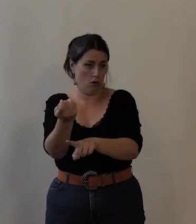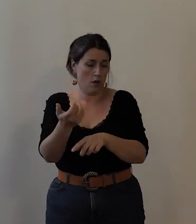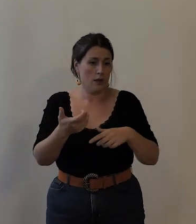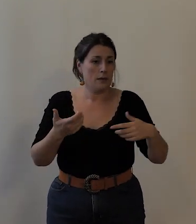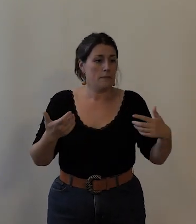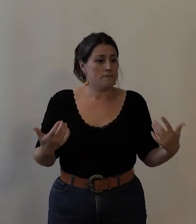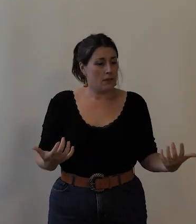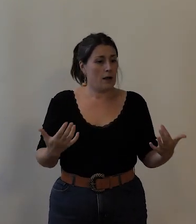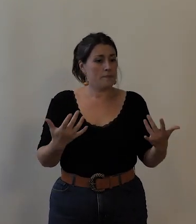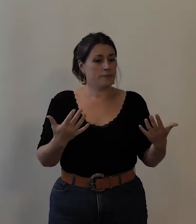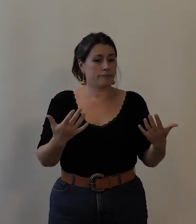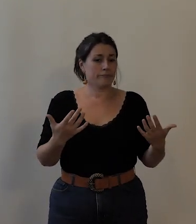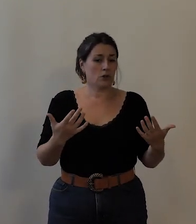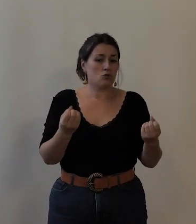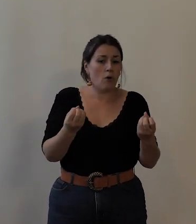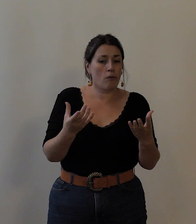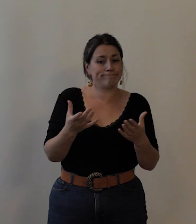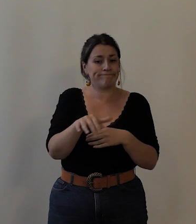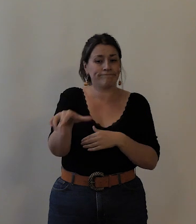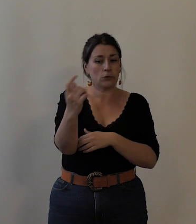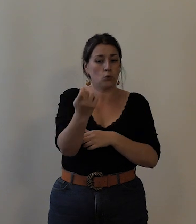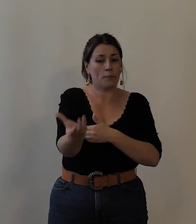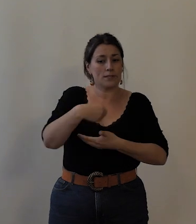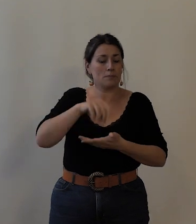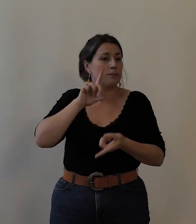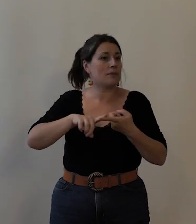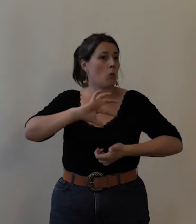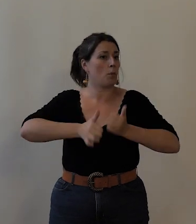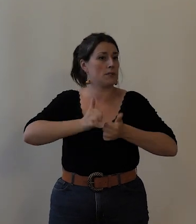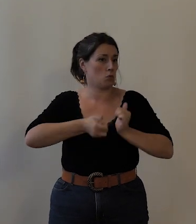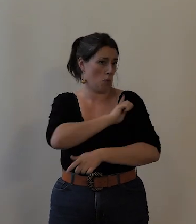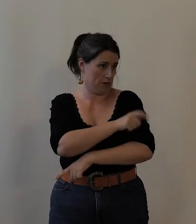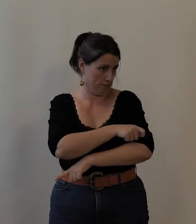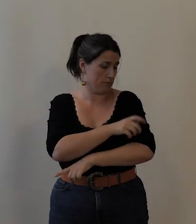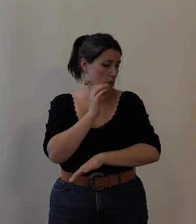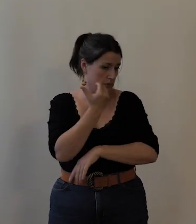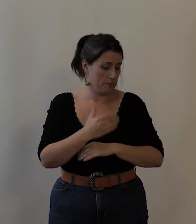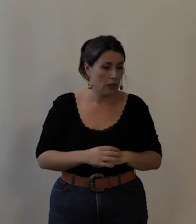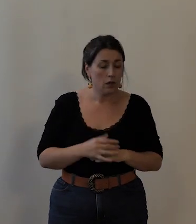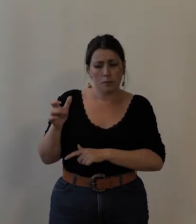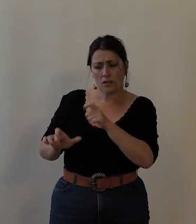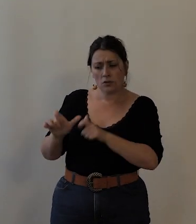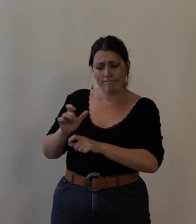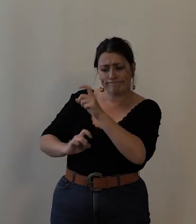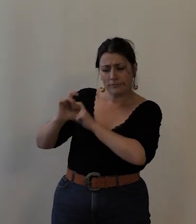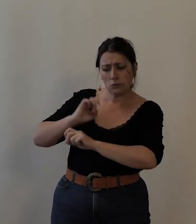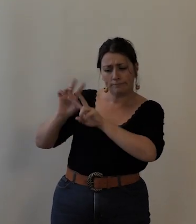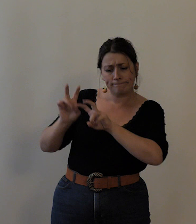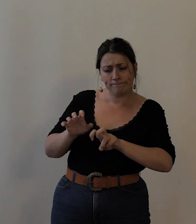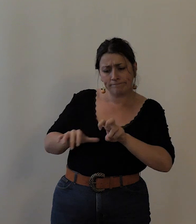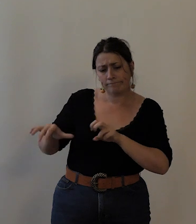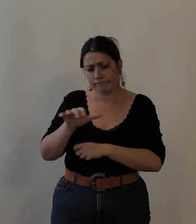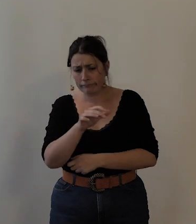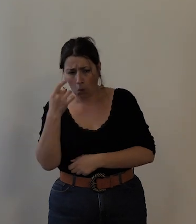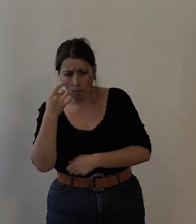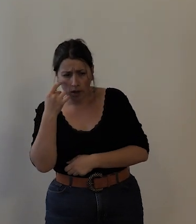le biais des épreuves sportives. En effet, les historiens indiquent que la première